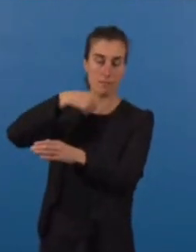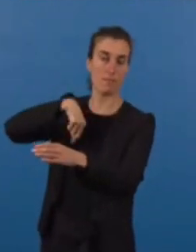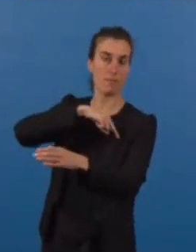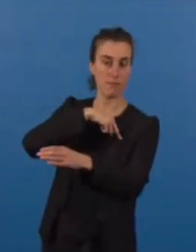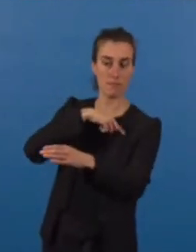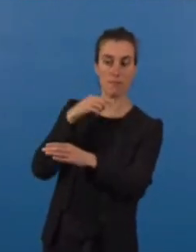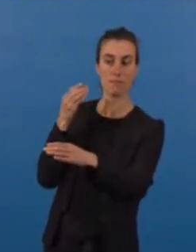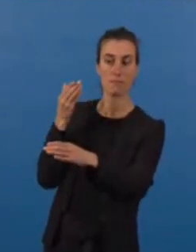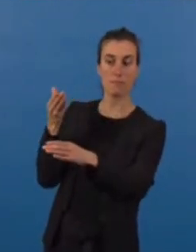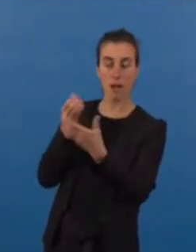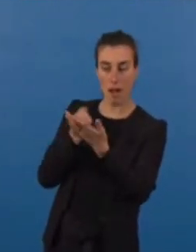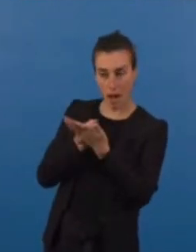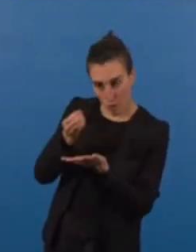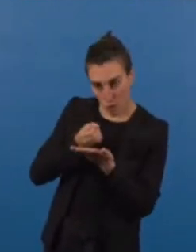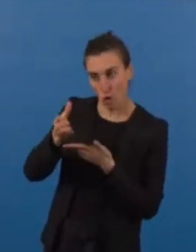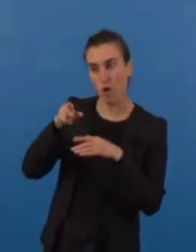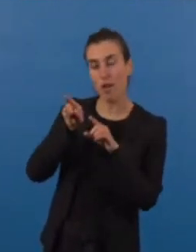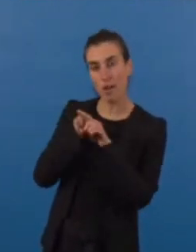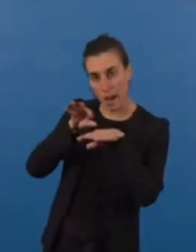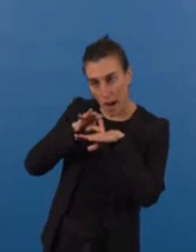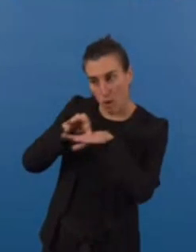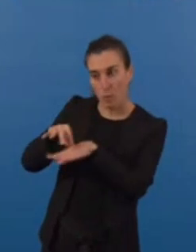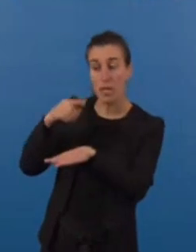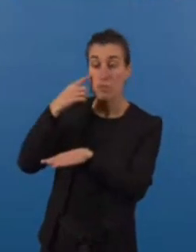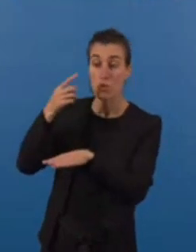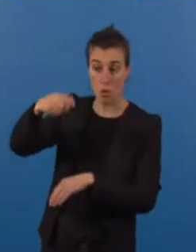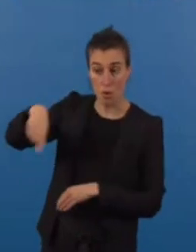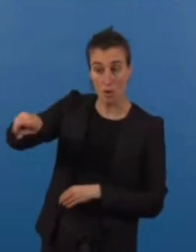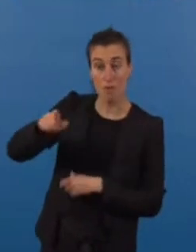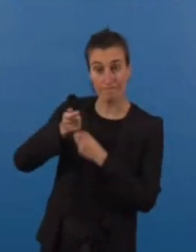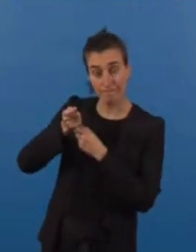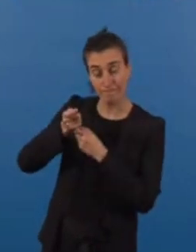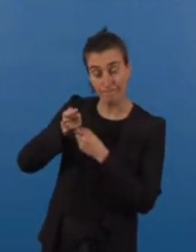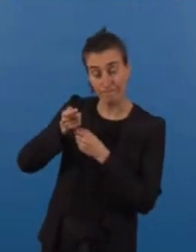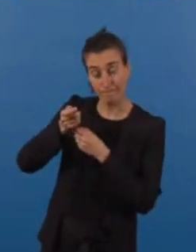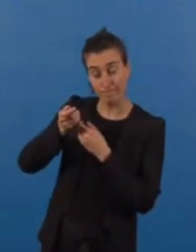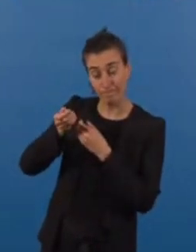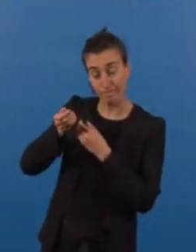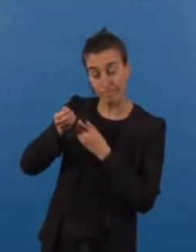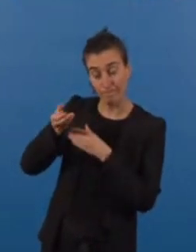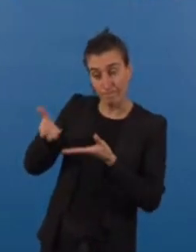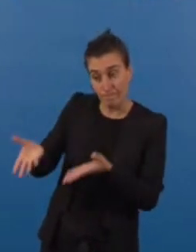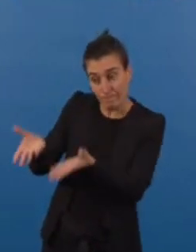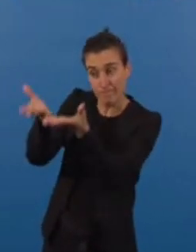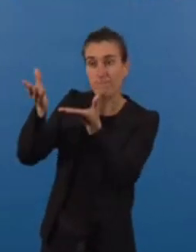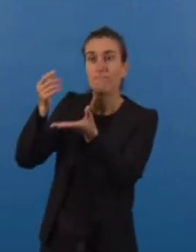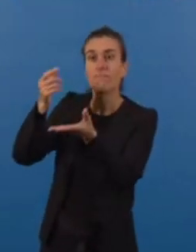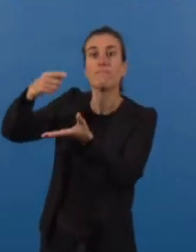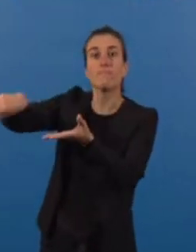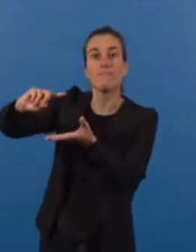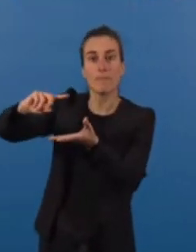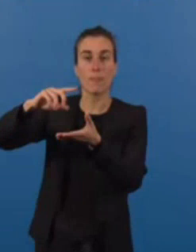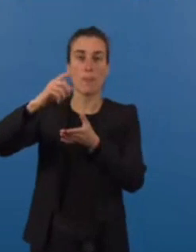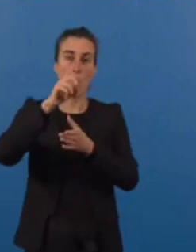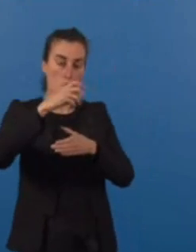information et un accompagnement dédiés pour les inciter, en lien notamment avec l'agence de l'eau, à entamer une démarche d'économie